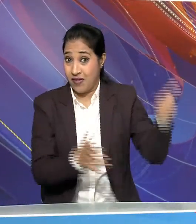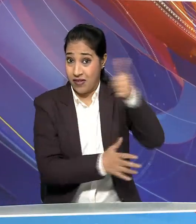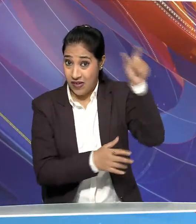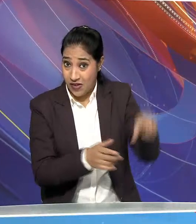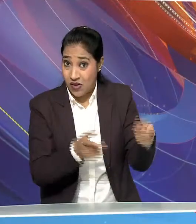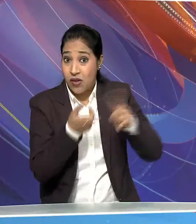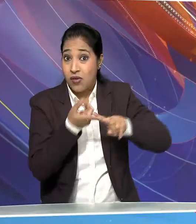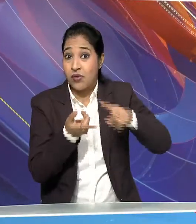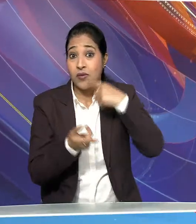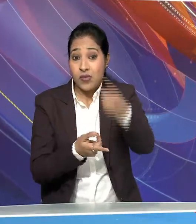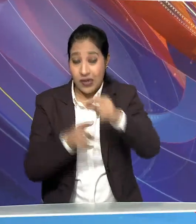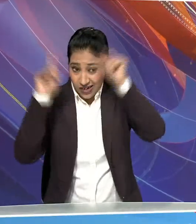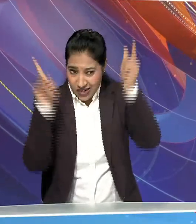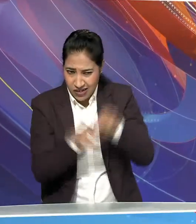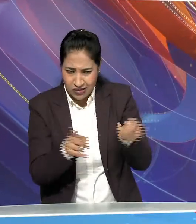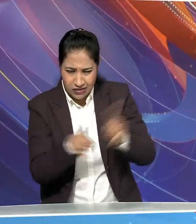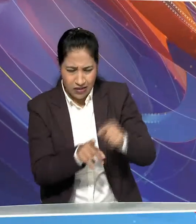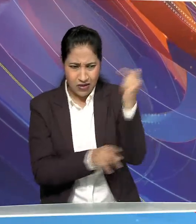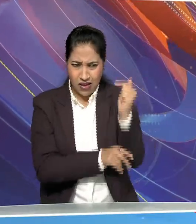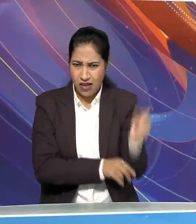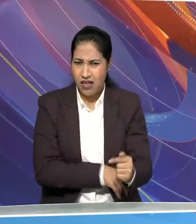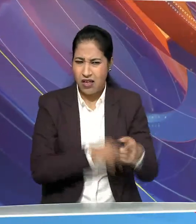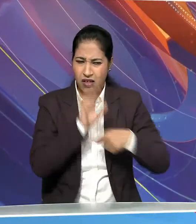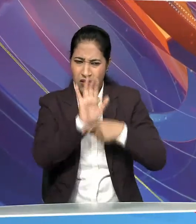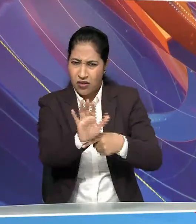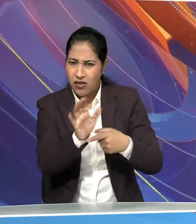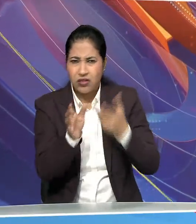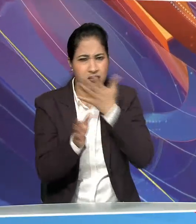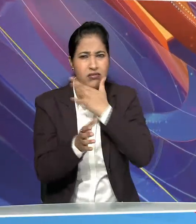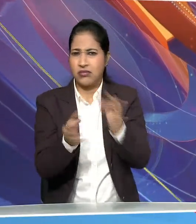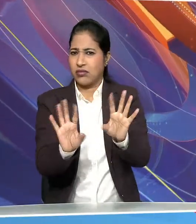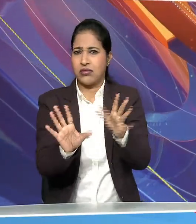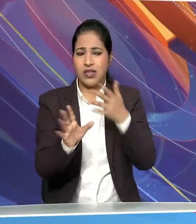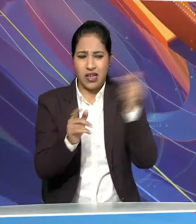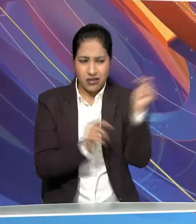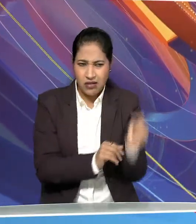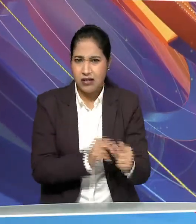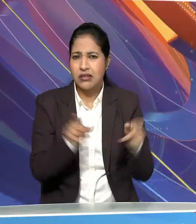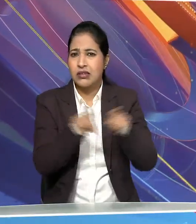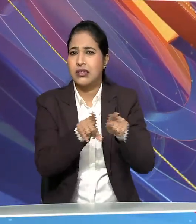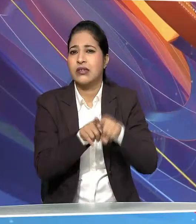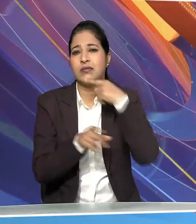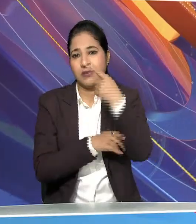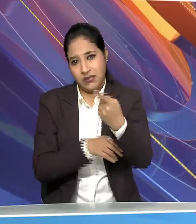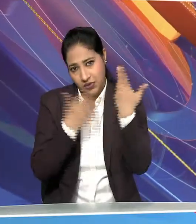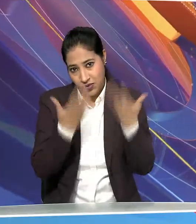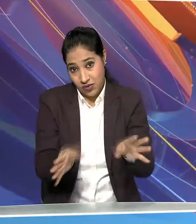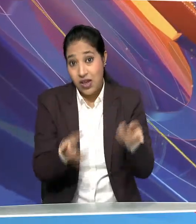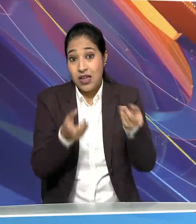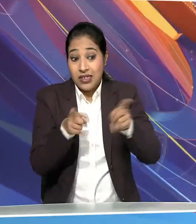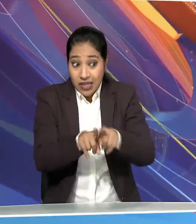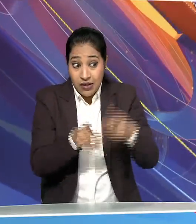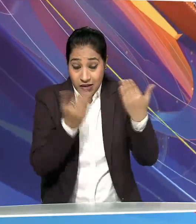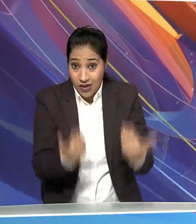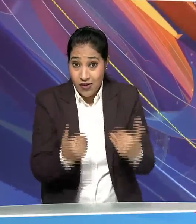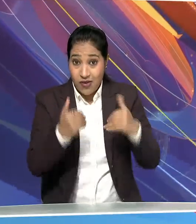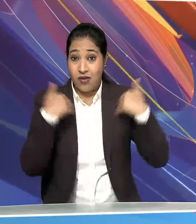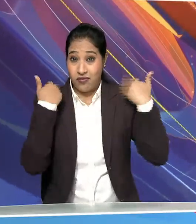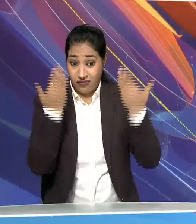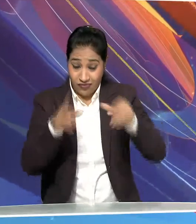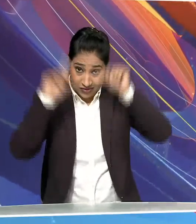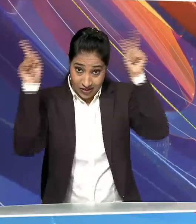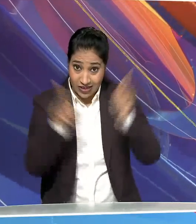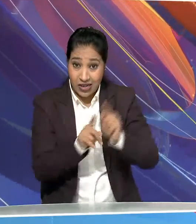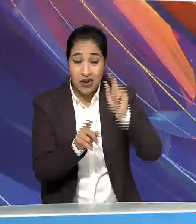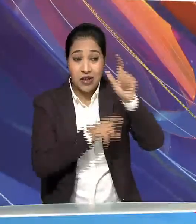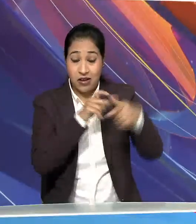खिलाफ एक खास किसम के दुश प्रचार पर नरेटिव चलाने की कोशिश बता चुका है वहीं अब तक देश